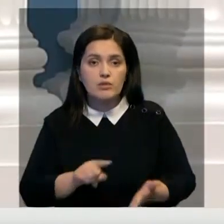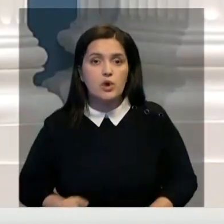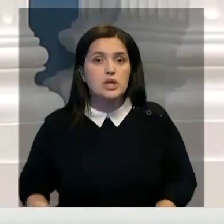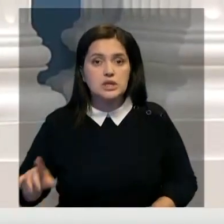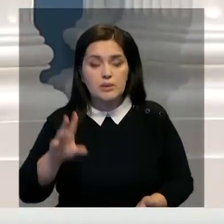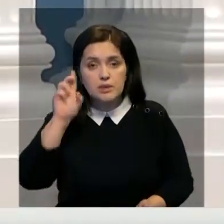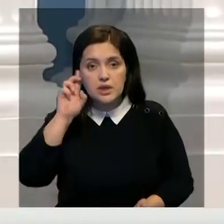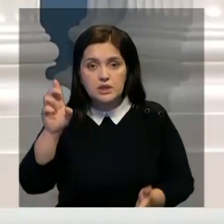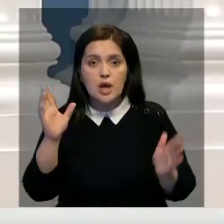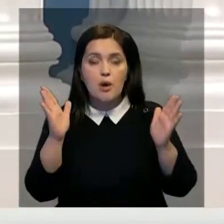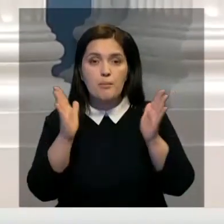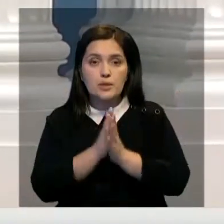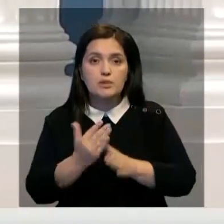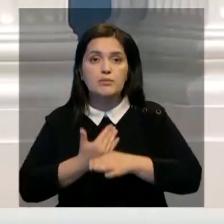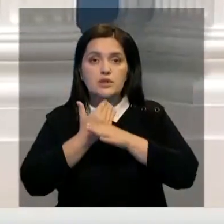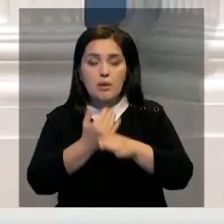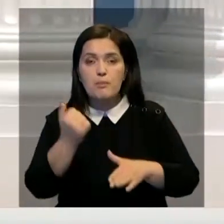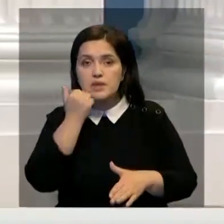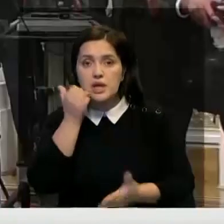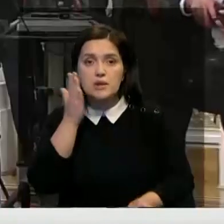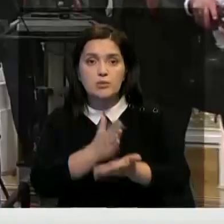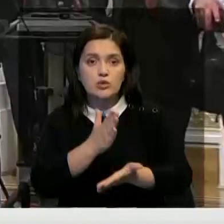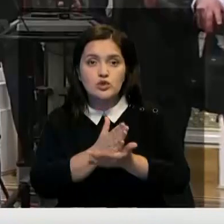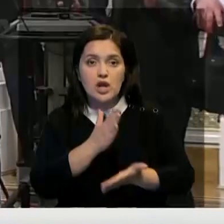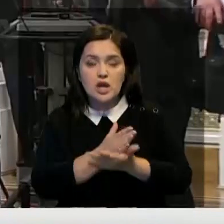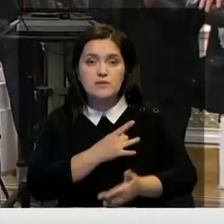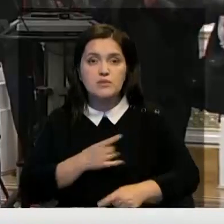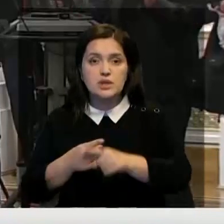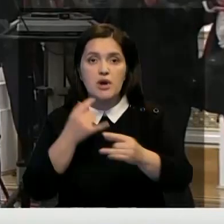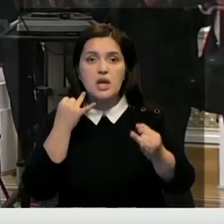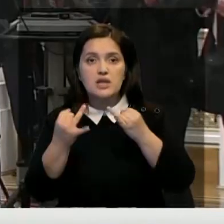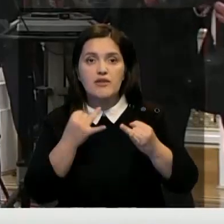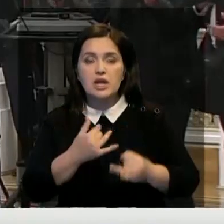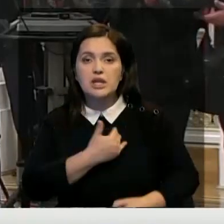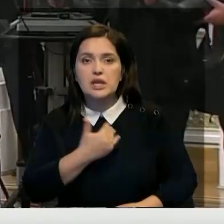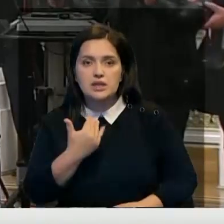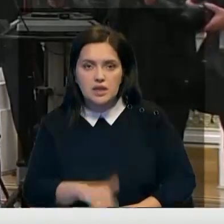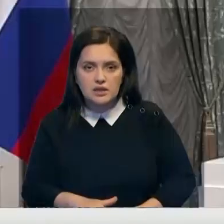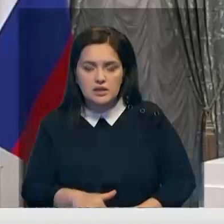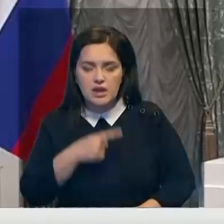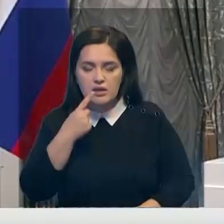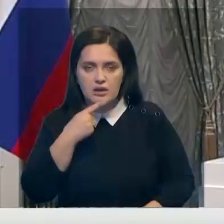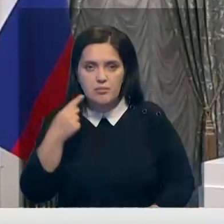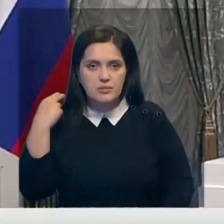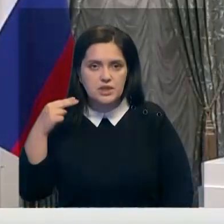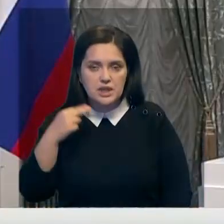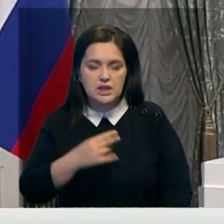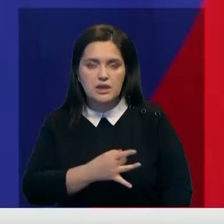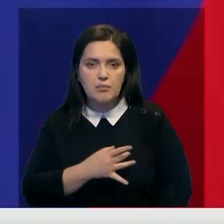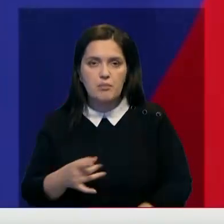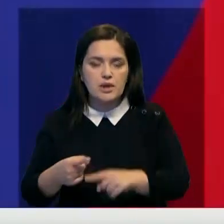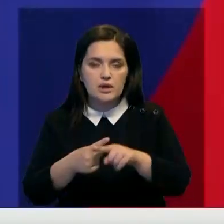в решении вопроса западные государства просят содействия Москвы. Напрямую же с Минском разговаривать не хотят, отмечает Лукашенко.